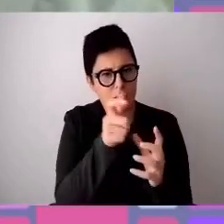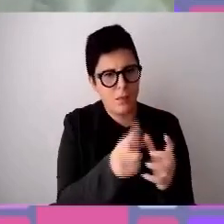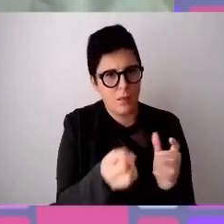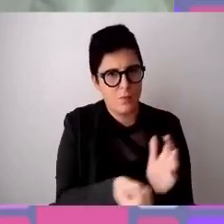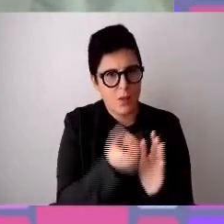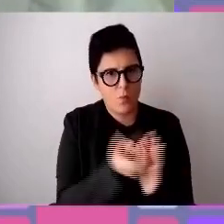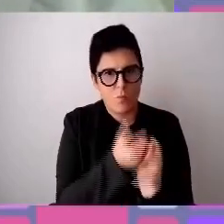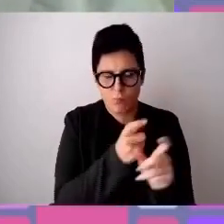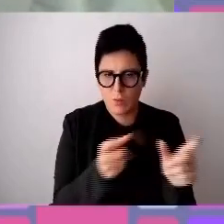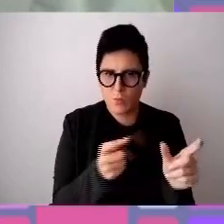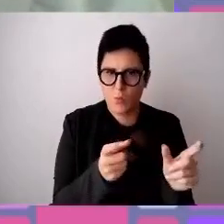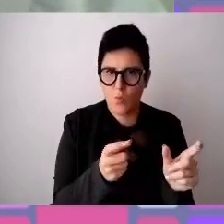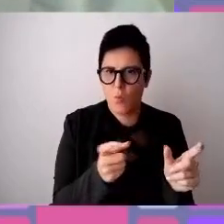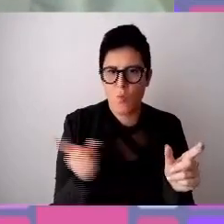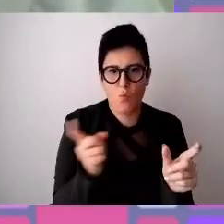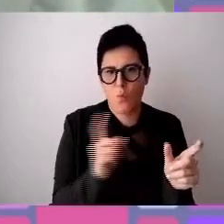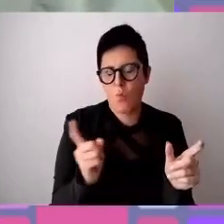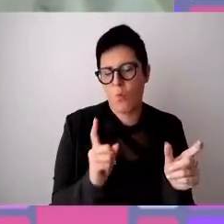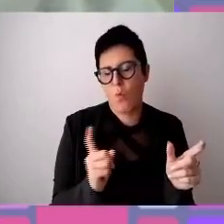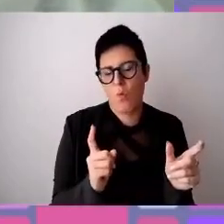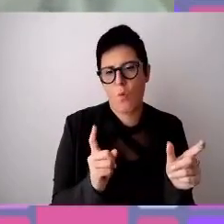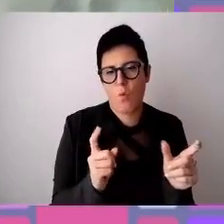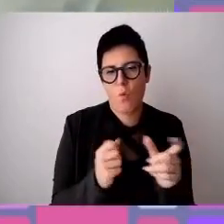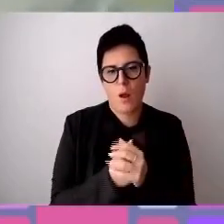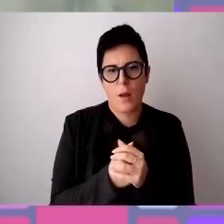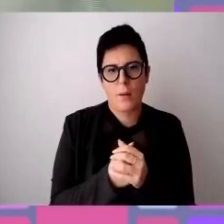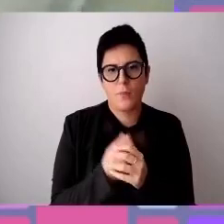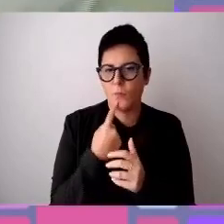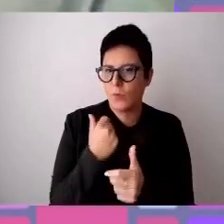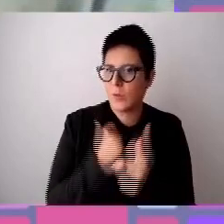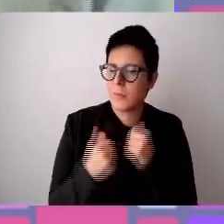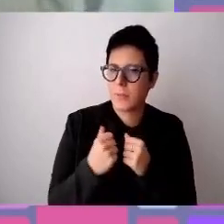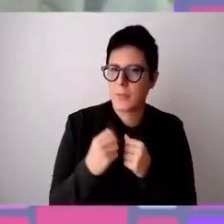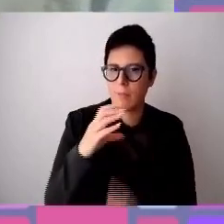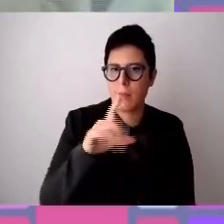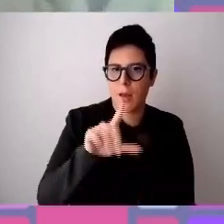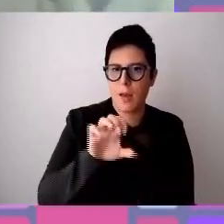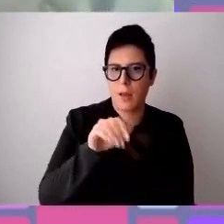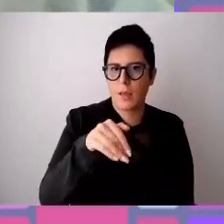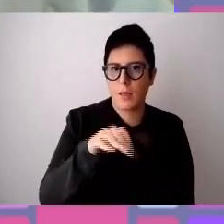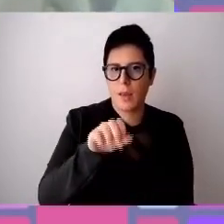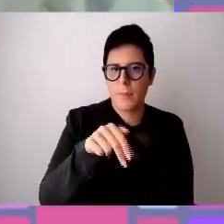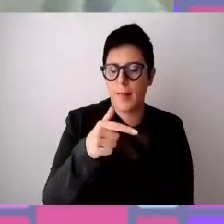e come ci diceva Clemente le norme sono